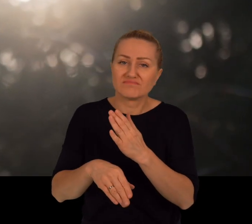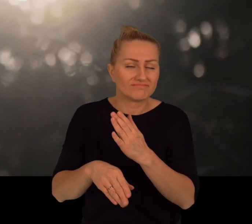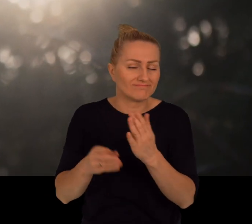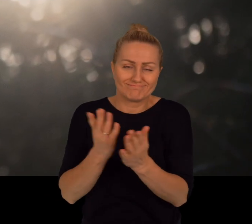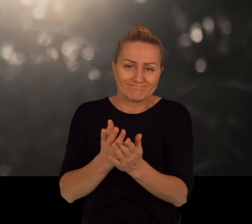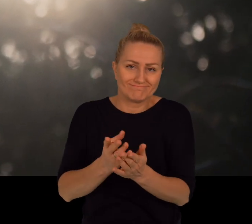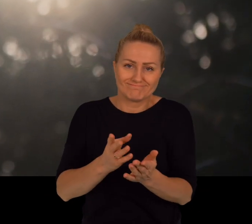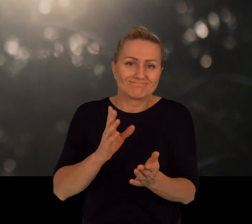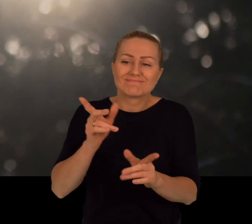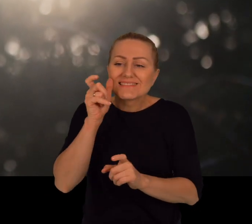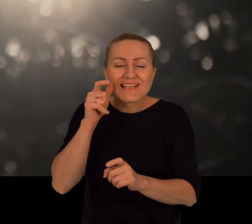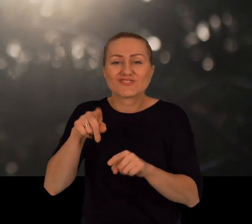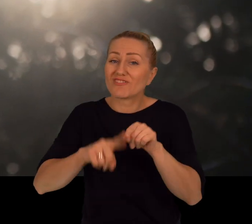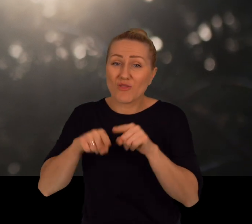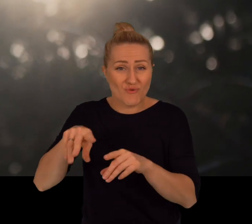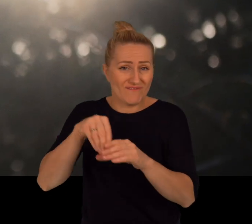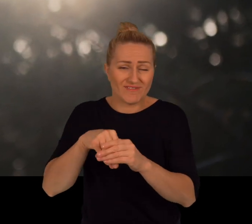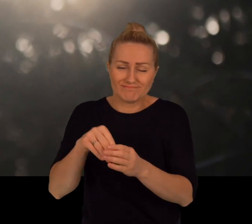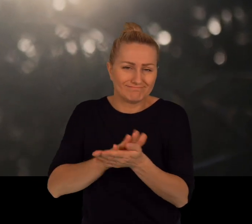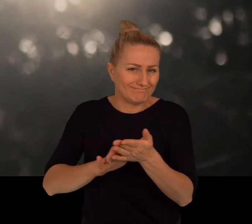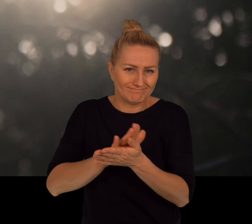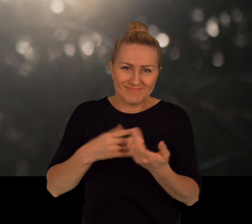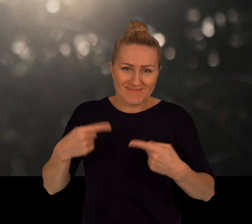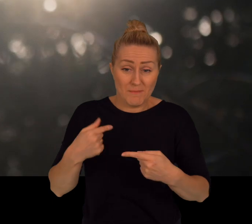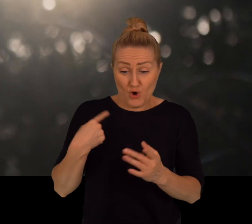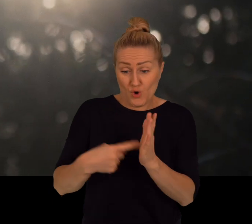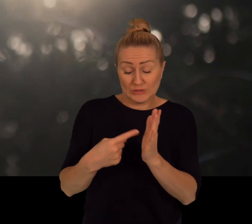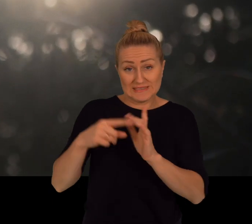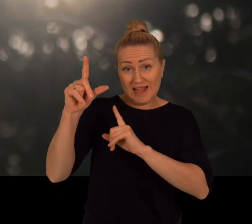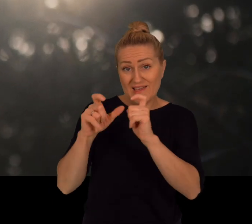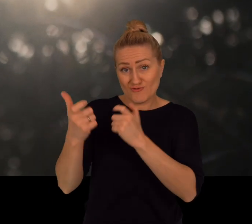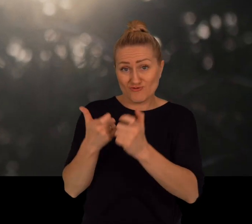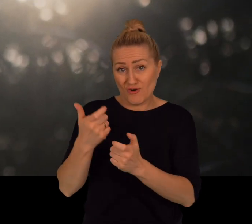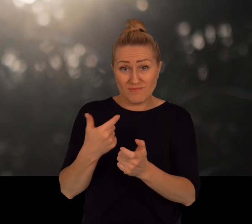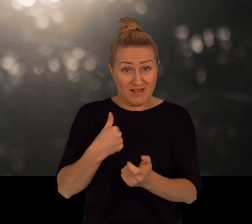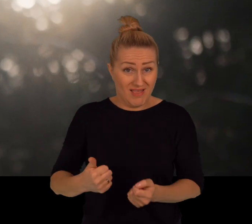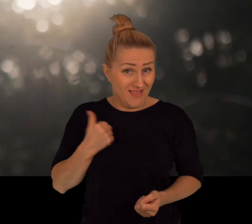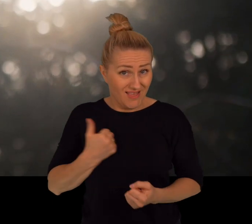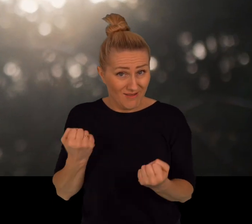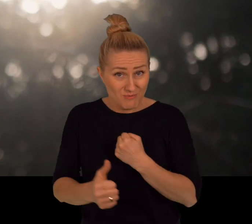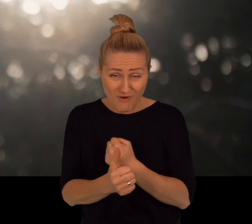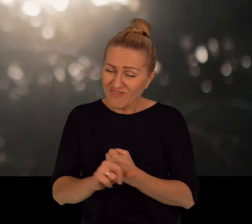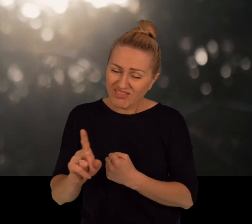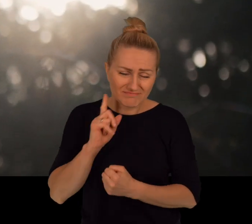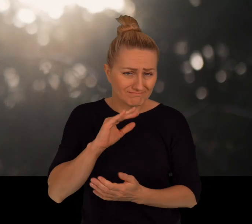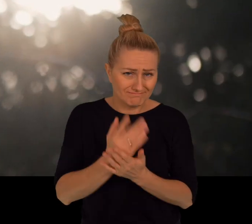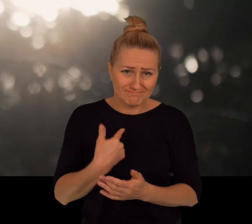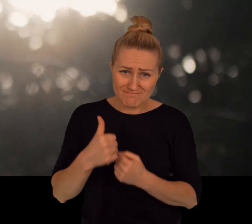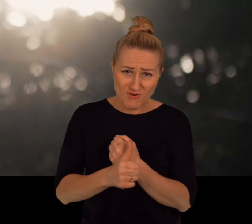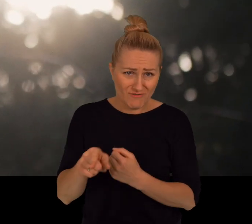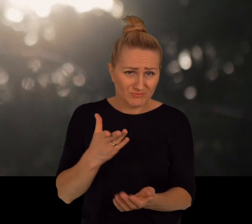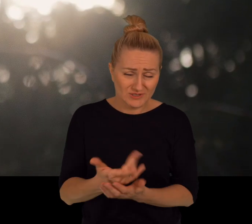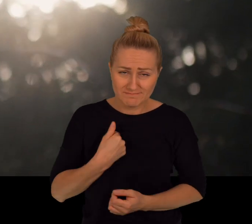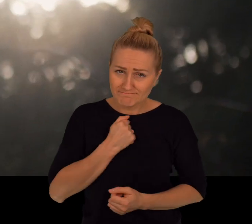zdjęć nikt tutaj nie zrobił. Robiłem ostatnie zdjęcia i wcale się te mieszczyce wręcz przeciwnie. Jest mi z tego powodu cholernie